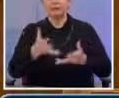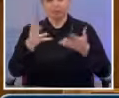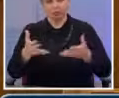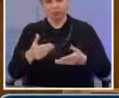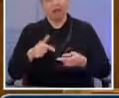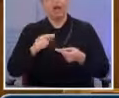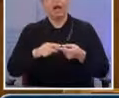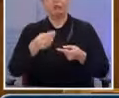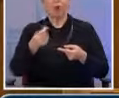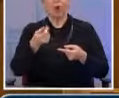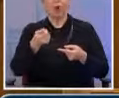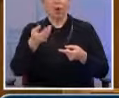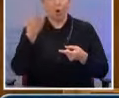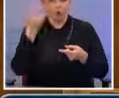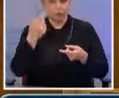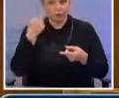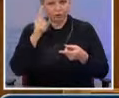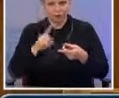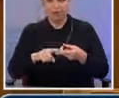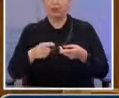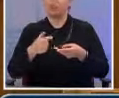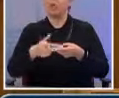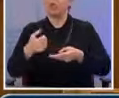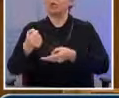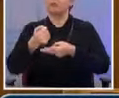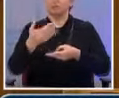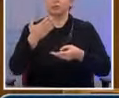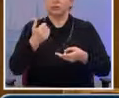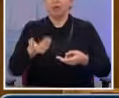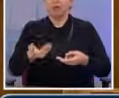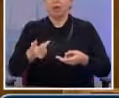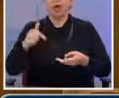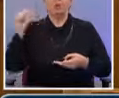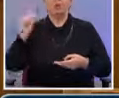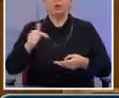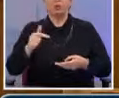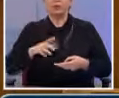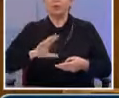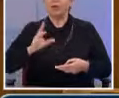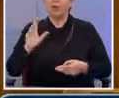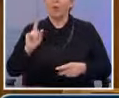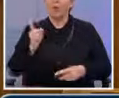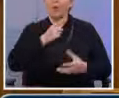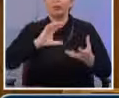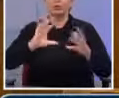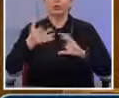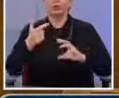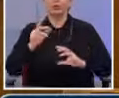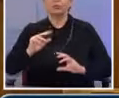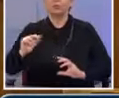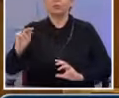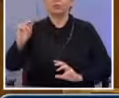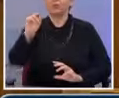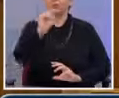χρηματοδότηση, τότε όλες οι χώρες του κόσμου θα ήταν εύκολες. Δεν θα υπήρχε φτώχεια πουθενά στον πλανήτη, αφού θα αρκούσε η